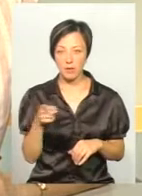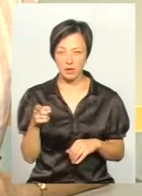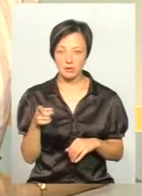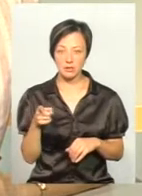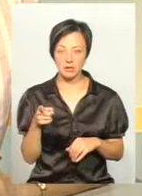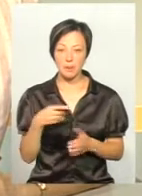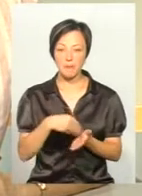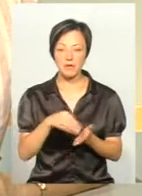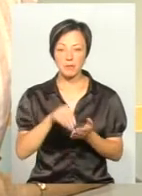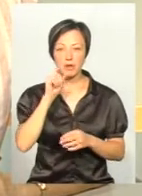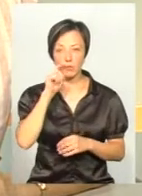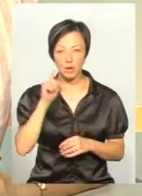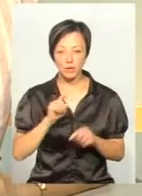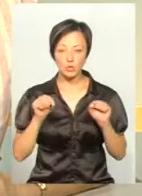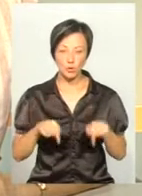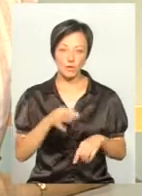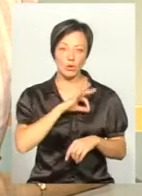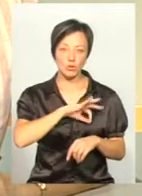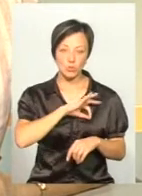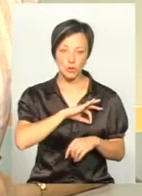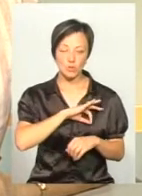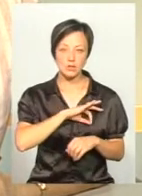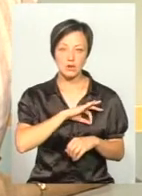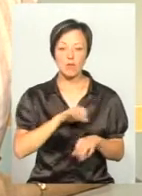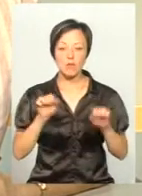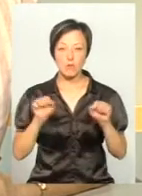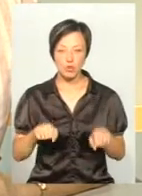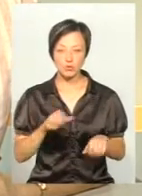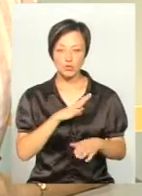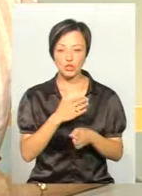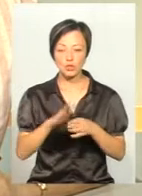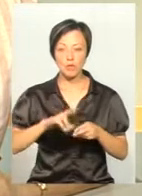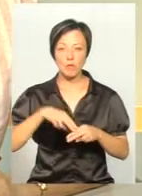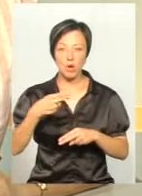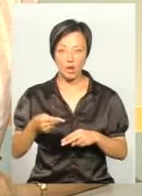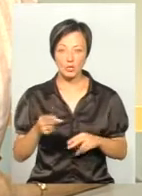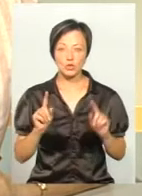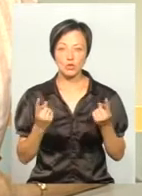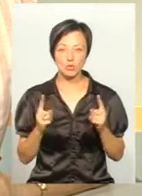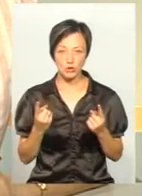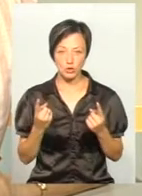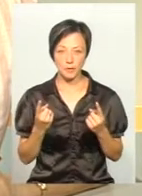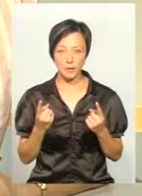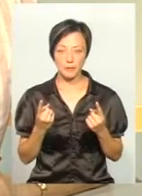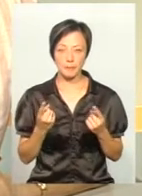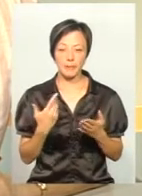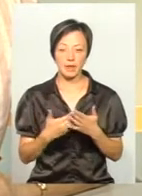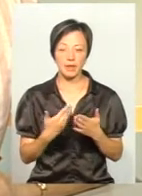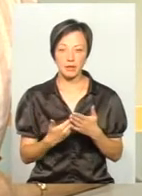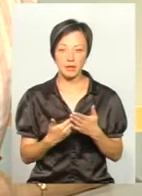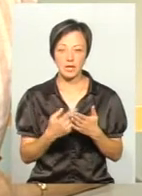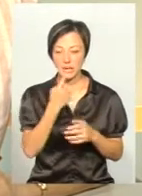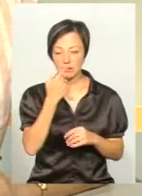придбані в Україні, і тут вони використовуються, вони можуть бути частково погашені. Тому що, припустимо,